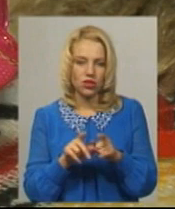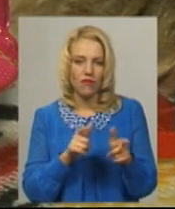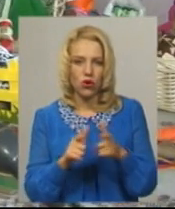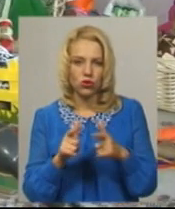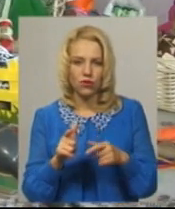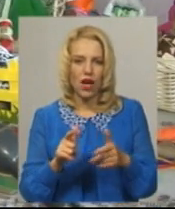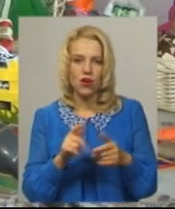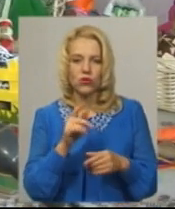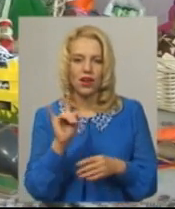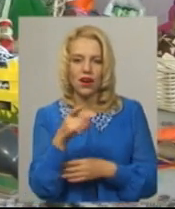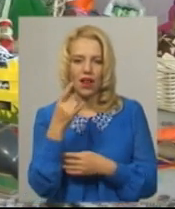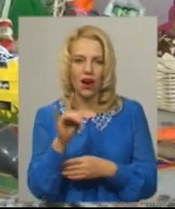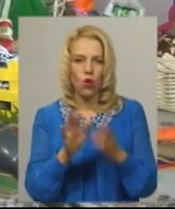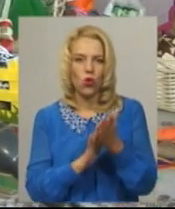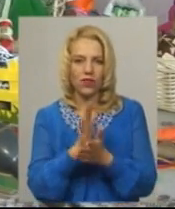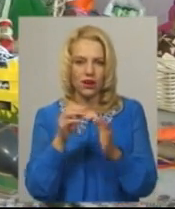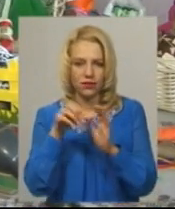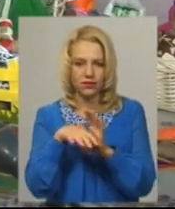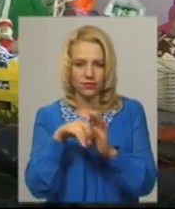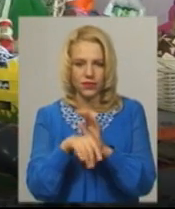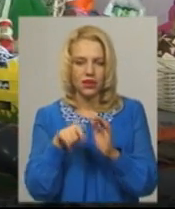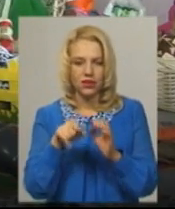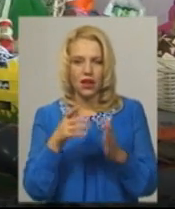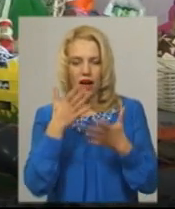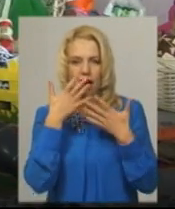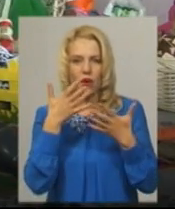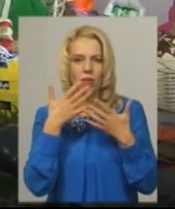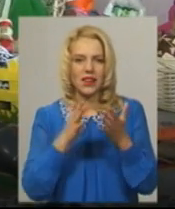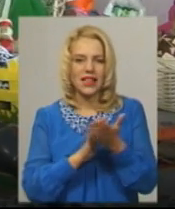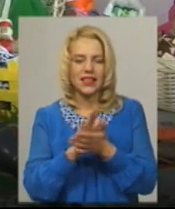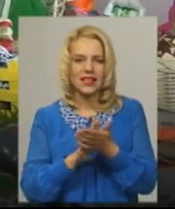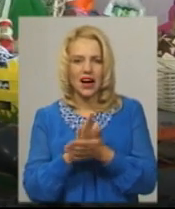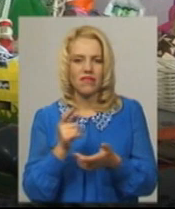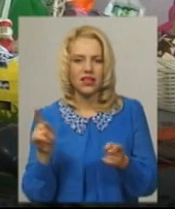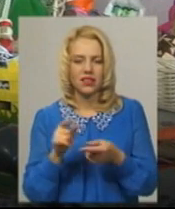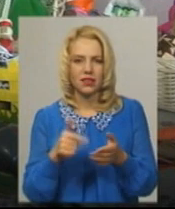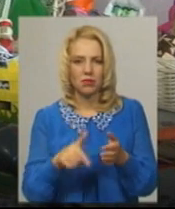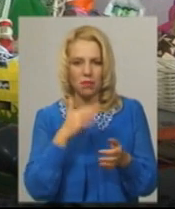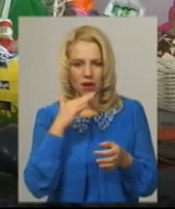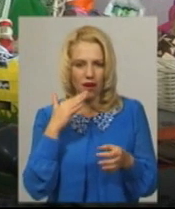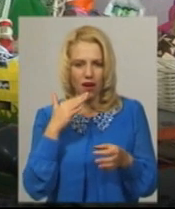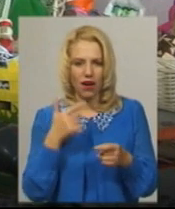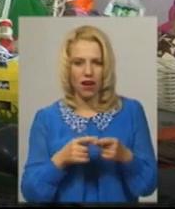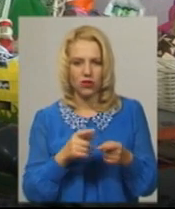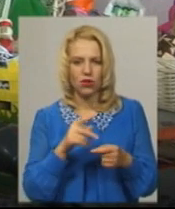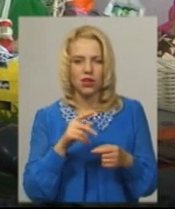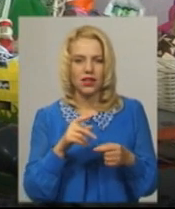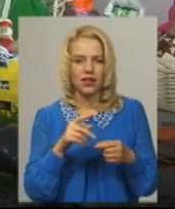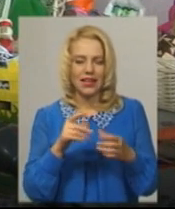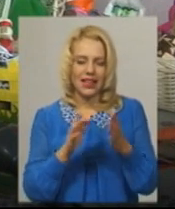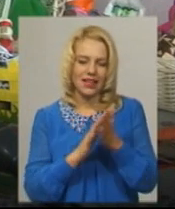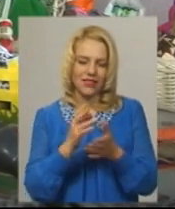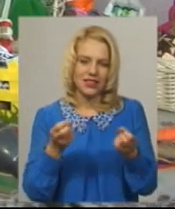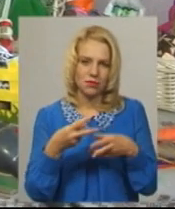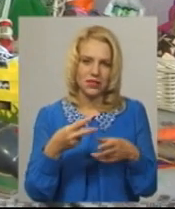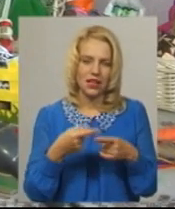наповнювали різнотрав'ям, каже лялькарка. Туди розміщувалися ароматні трави, які, якщо там було багато м'яти, то вона заспокоювала. Якщо